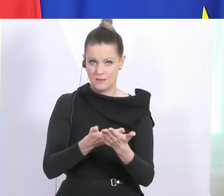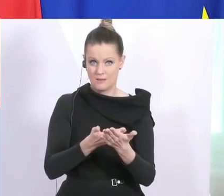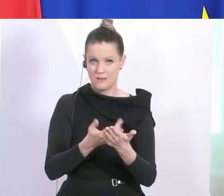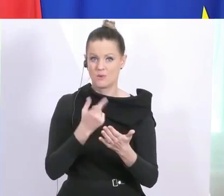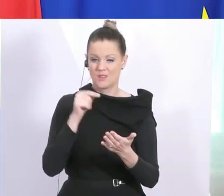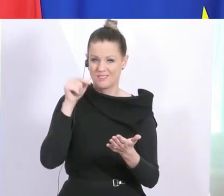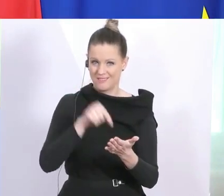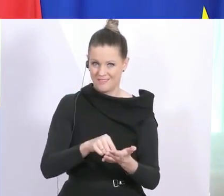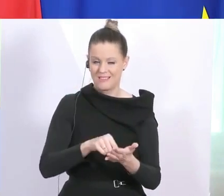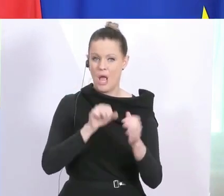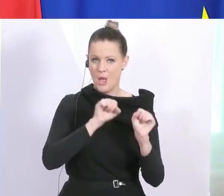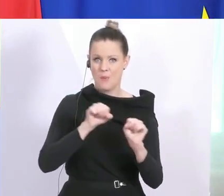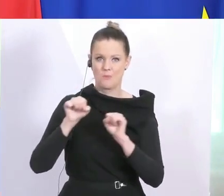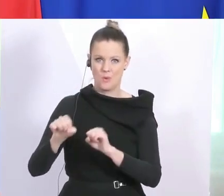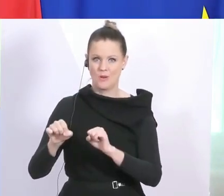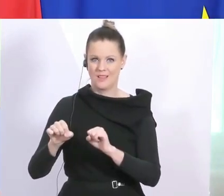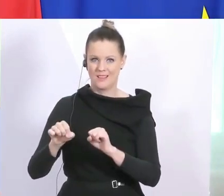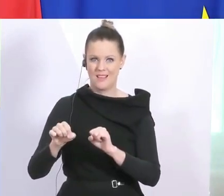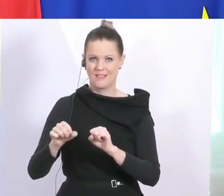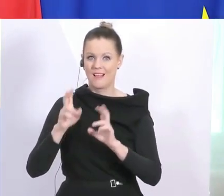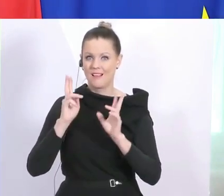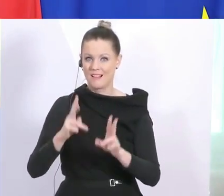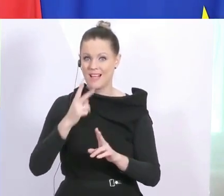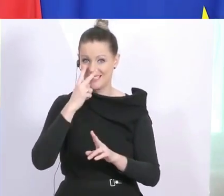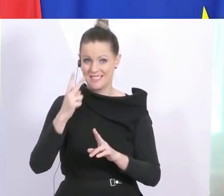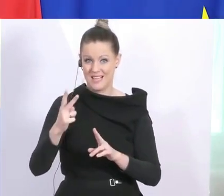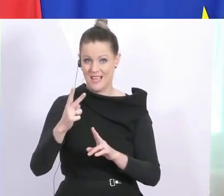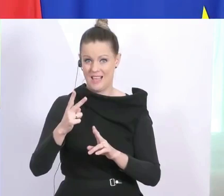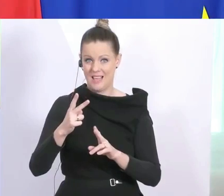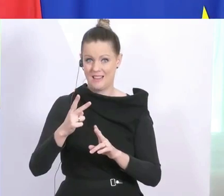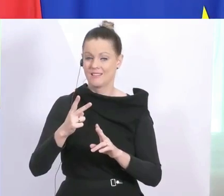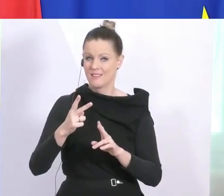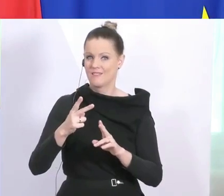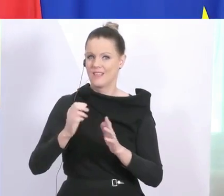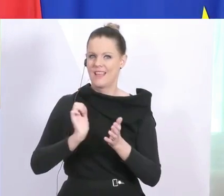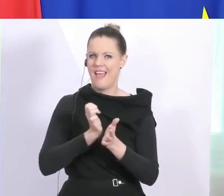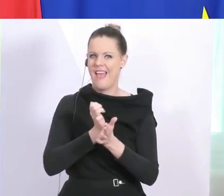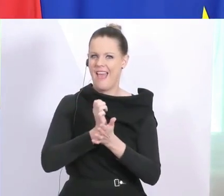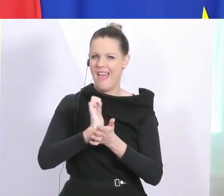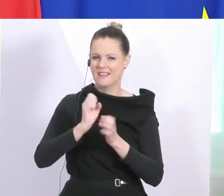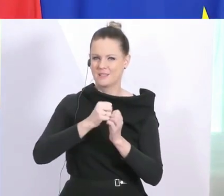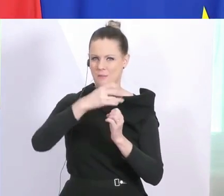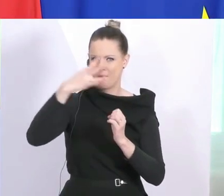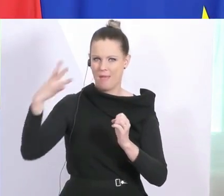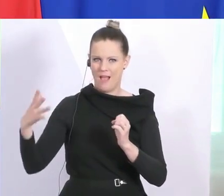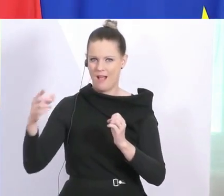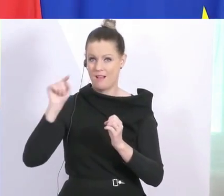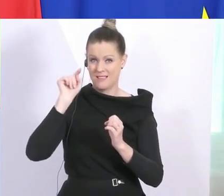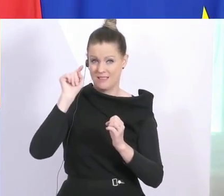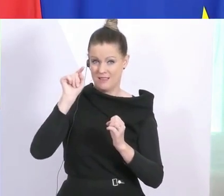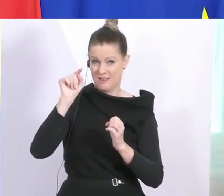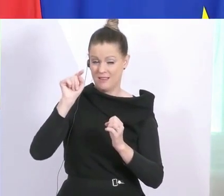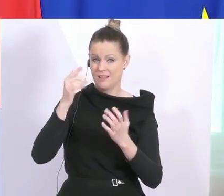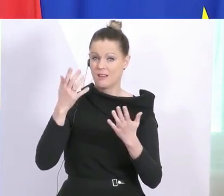Möglichkeit haben, auf den Eisberg selbst zu schauen. Bisher sieht man ja immer nur die Spitze des Eisbergs. Und wir werden erstmals Ende der Woche